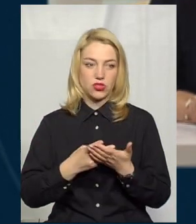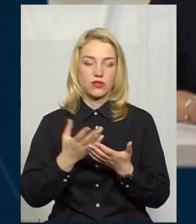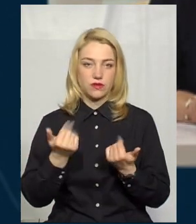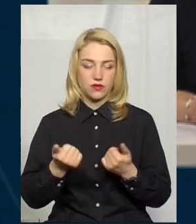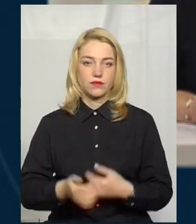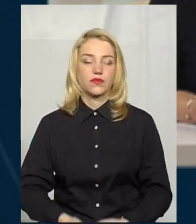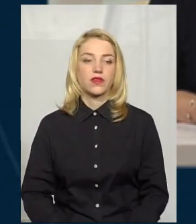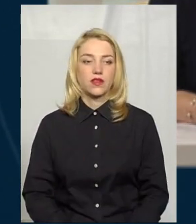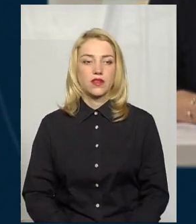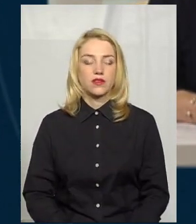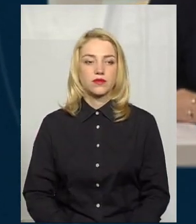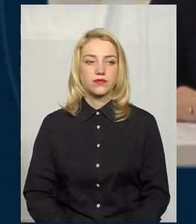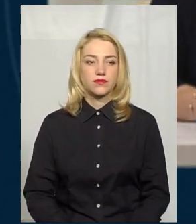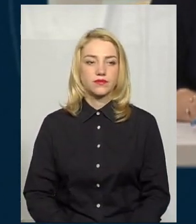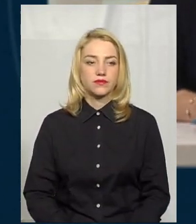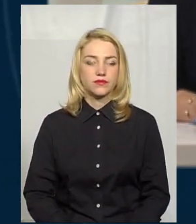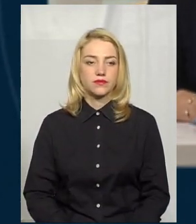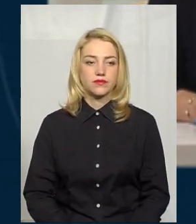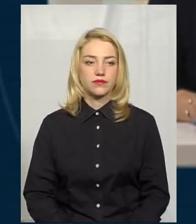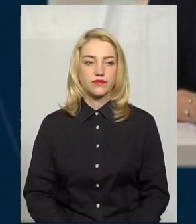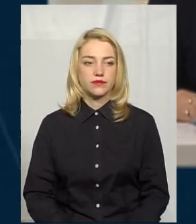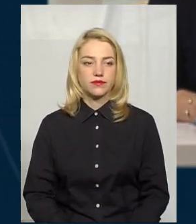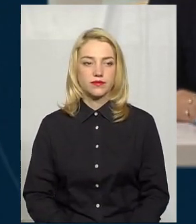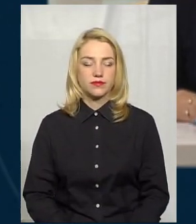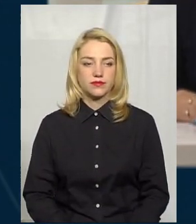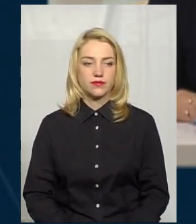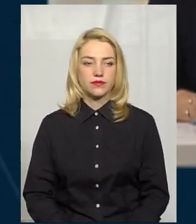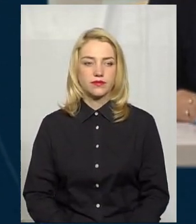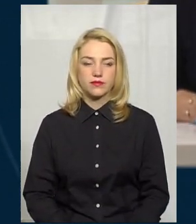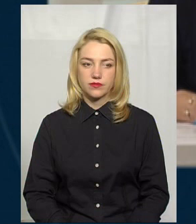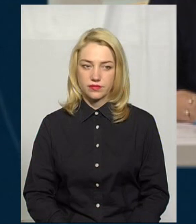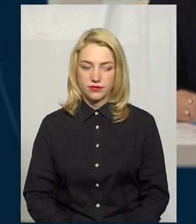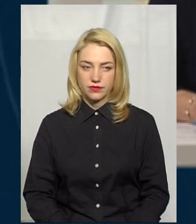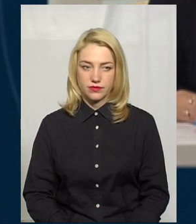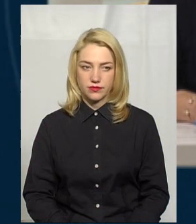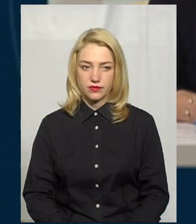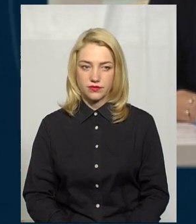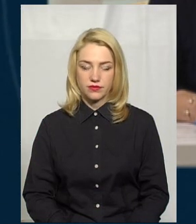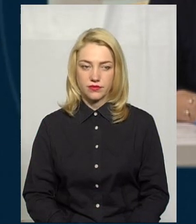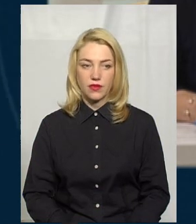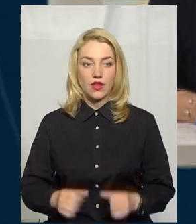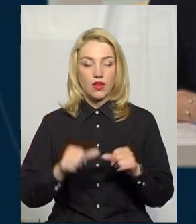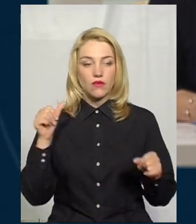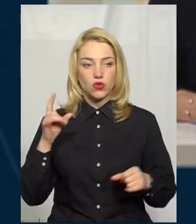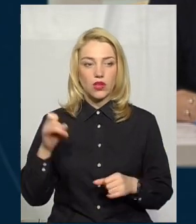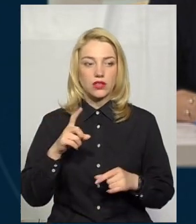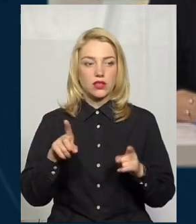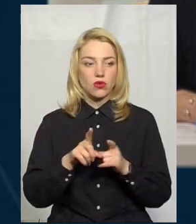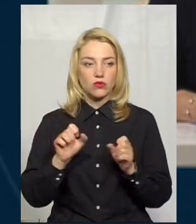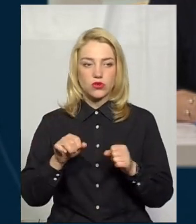Бачив І наскільки Так Так Так Так Такої можливості не було